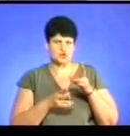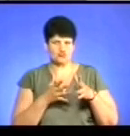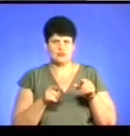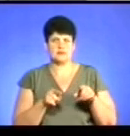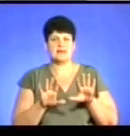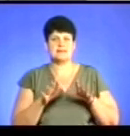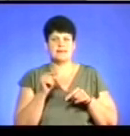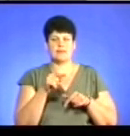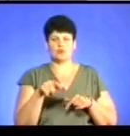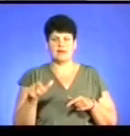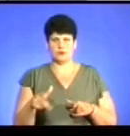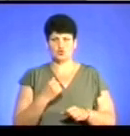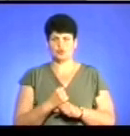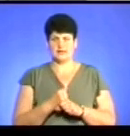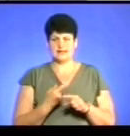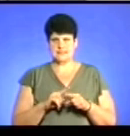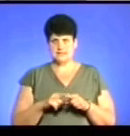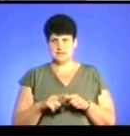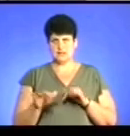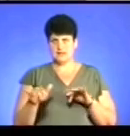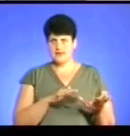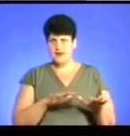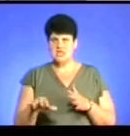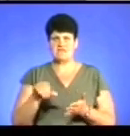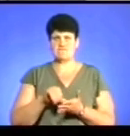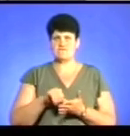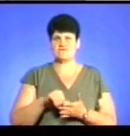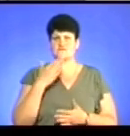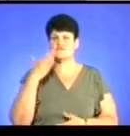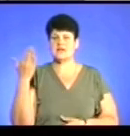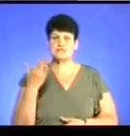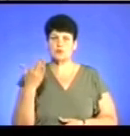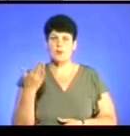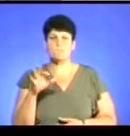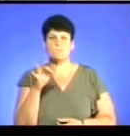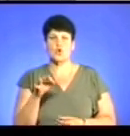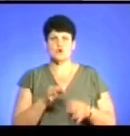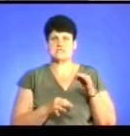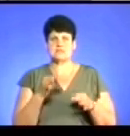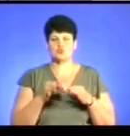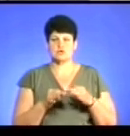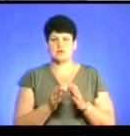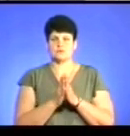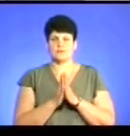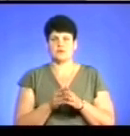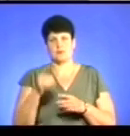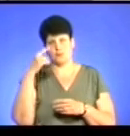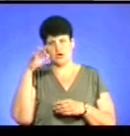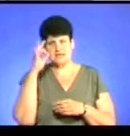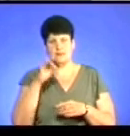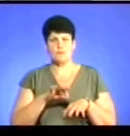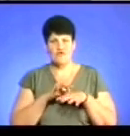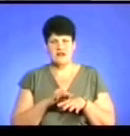вчинили протиправне діяння, і виступимо про засудження із закликом до правоохоронних органів